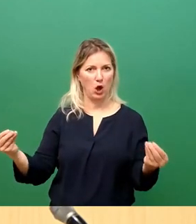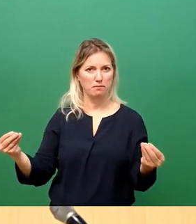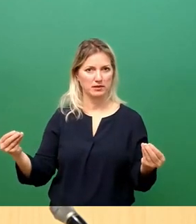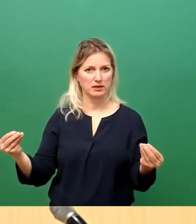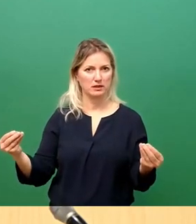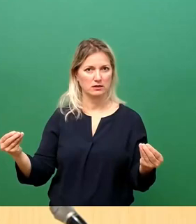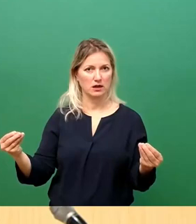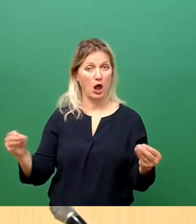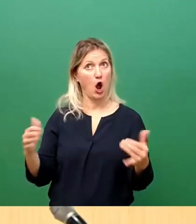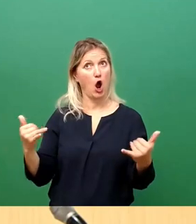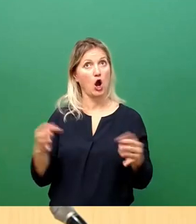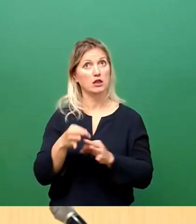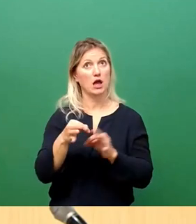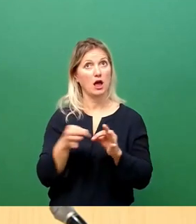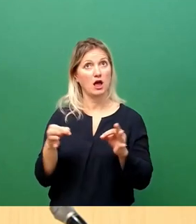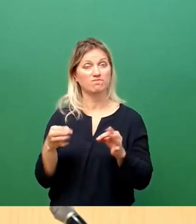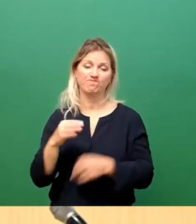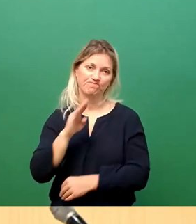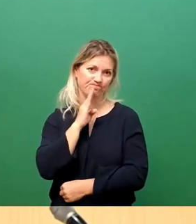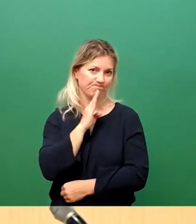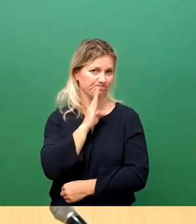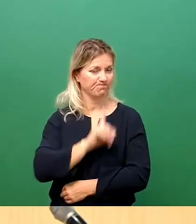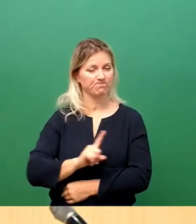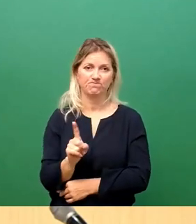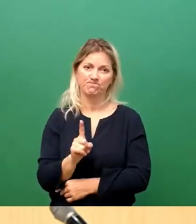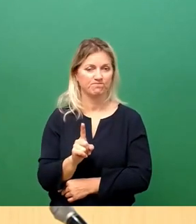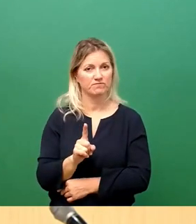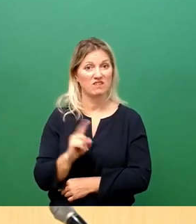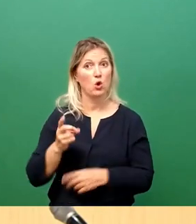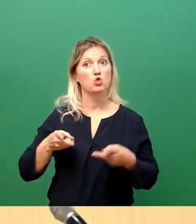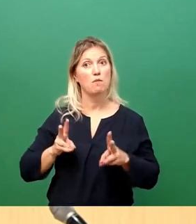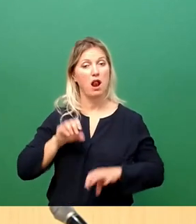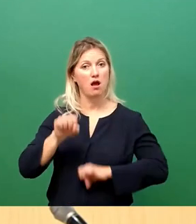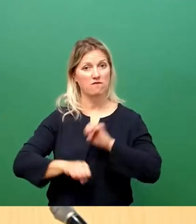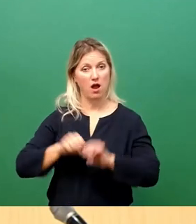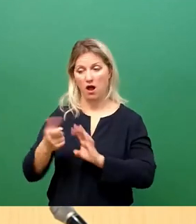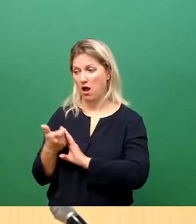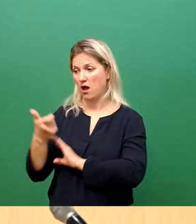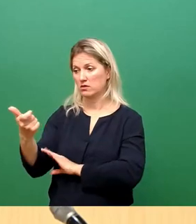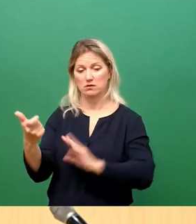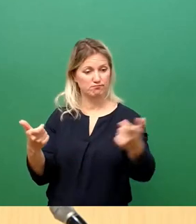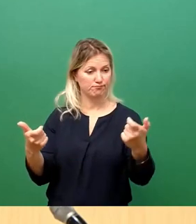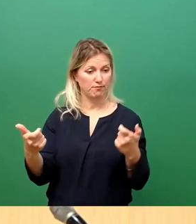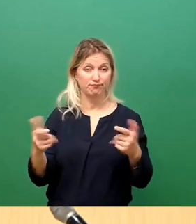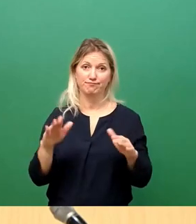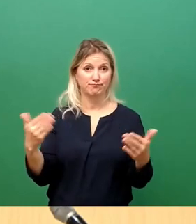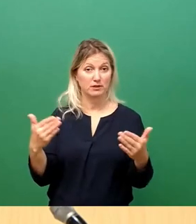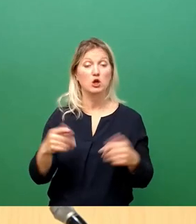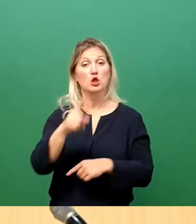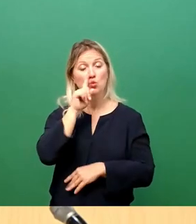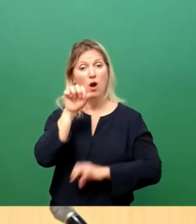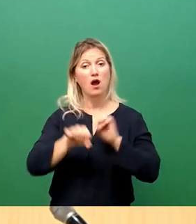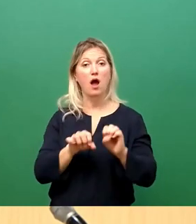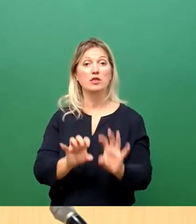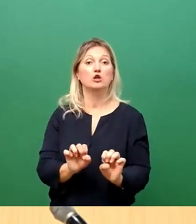heutigen Maßstäben nicht mehr ausreichend, um einen normalen Radfahrstreifen zu etablieren. Denn da geht maximal noch ein Radschutzstreifen. Und ja, das